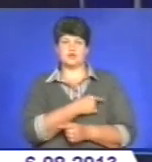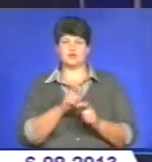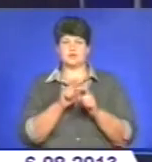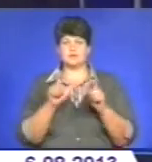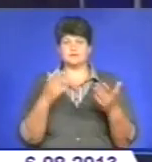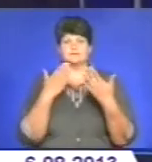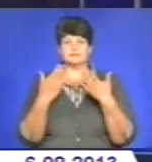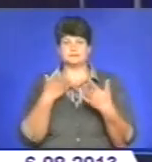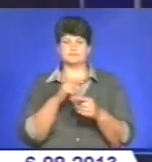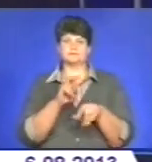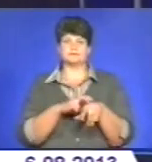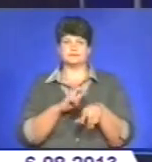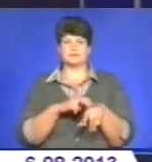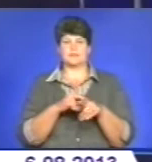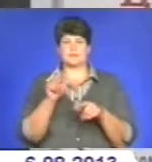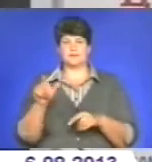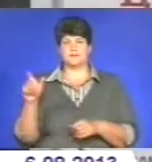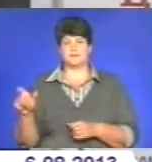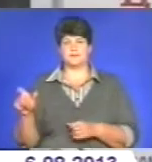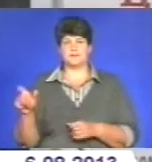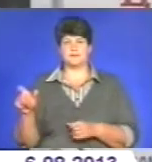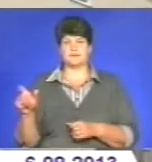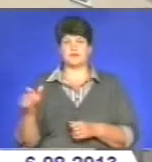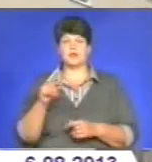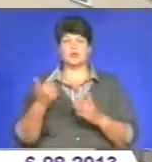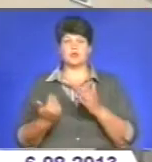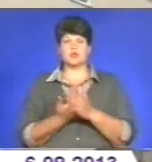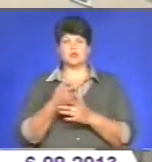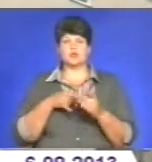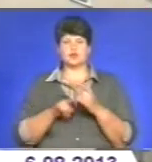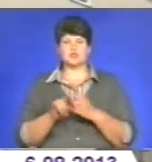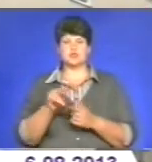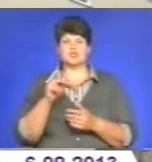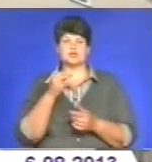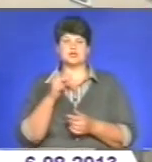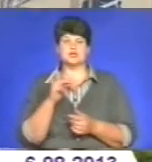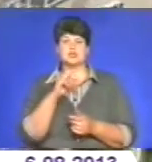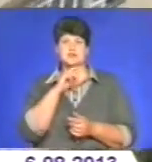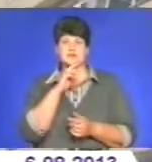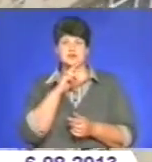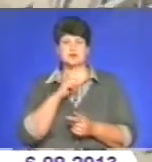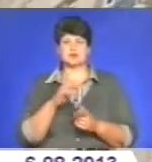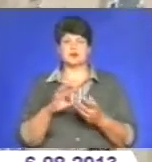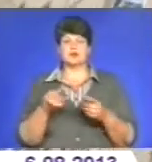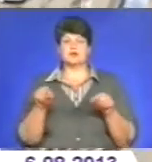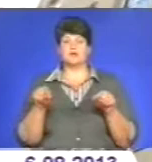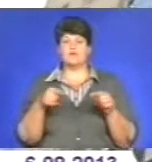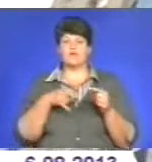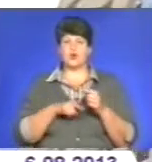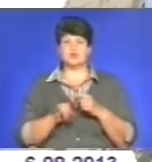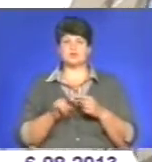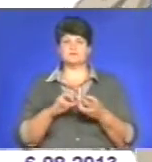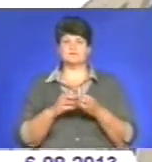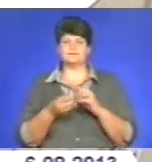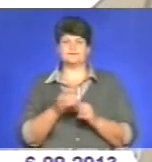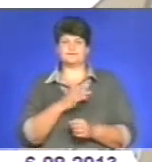з медперсоналом та пацієнтами. У новонародженої Чернівчанки вроджена вада серця. Прогнози тамтешніх лікарів були